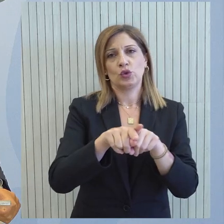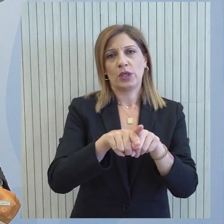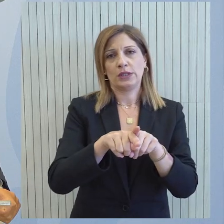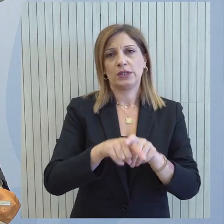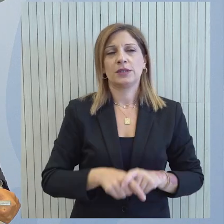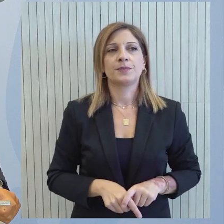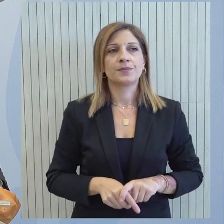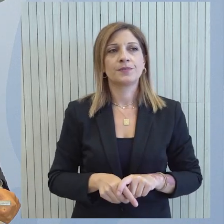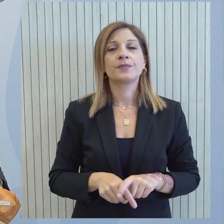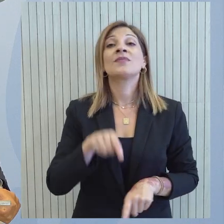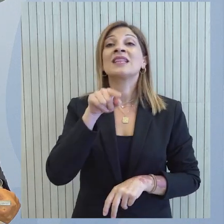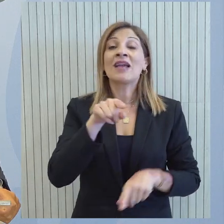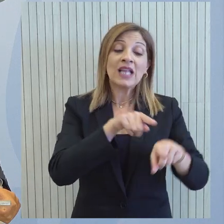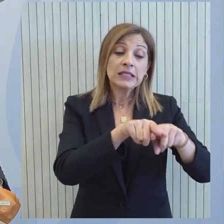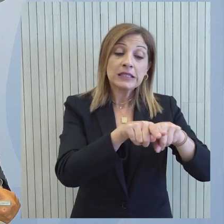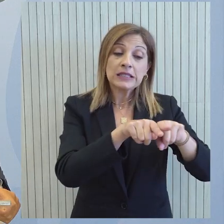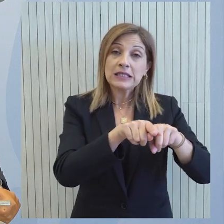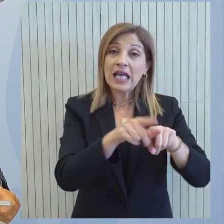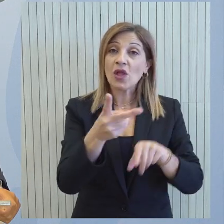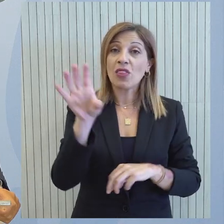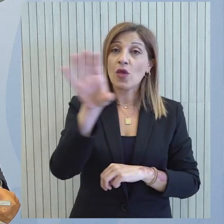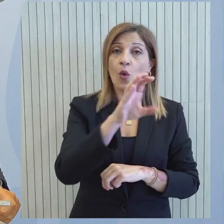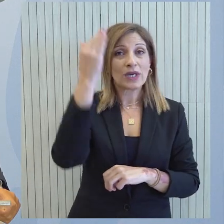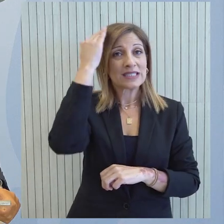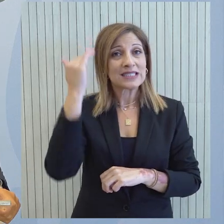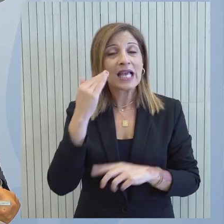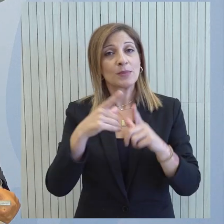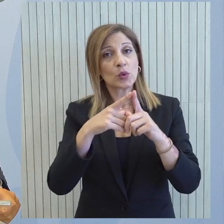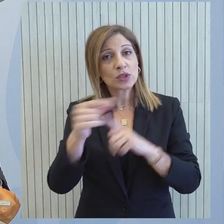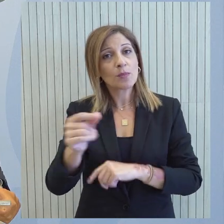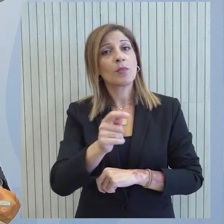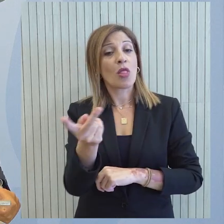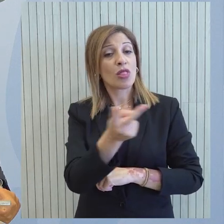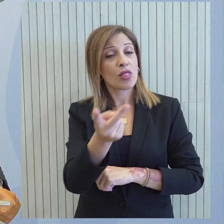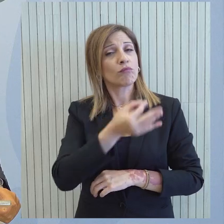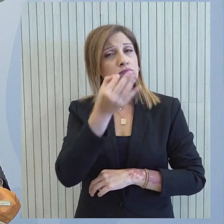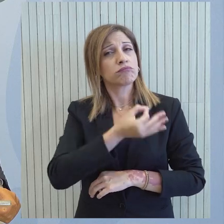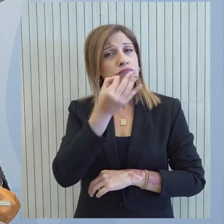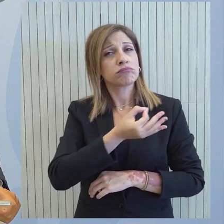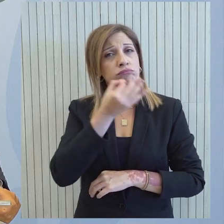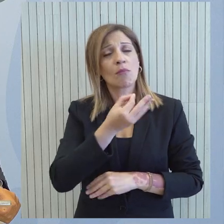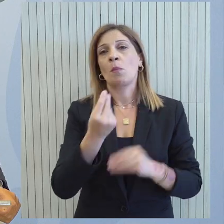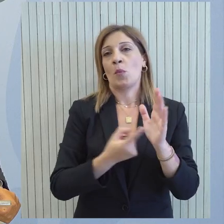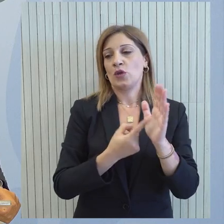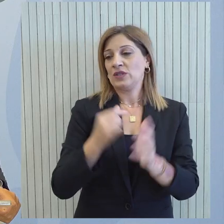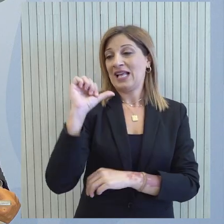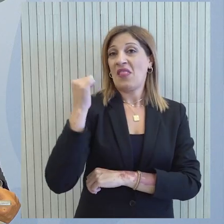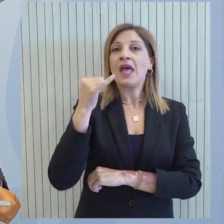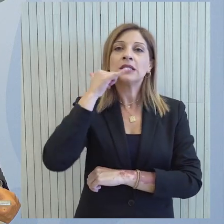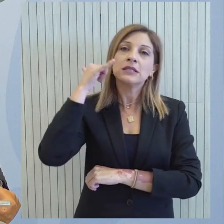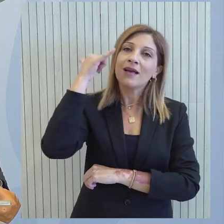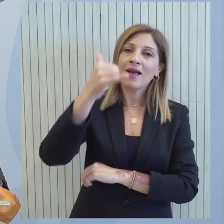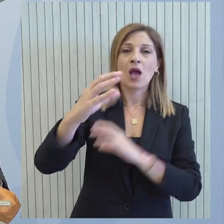διαχρονικών αυτών σχέσεων. Διαχρονικές σχέσεις των δύο χωρών, τις οποίες επαναβεβαίωσαν και συζήτησαν κατά την